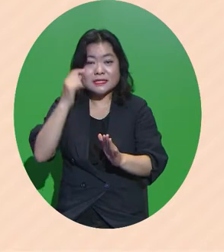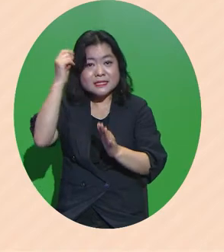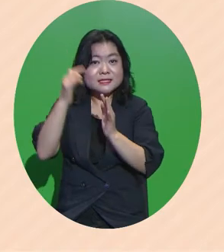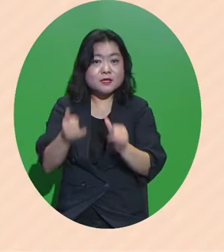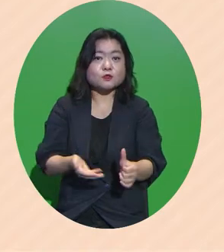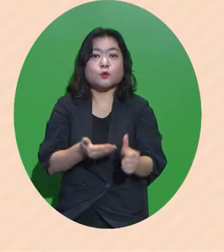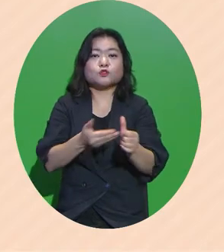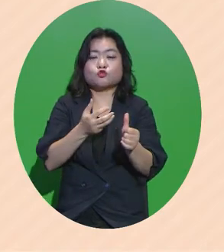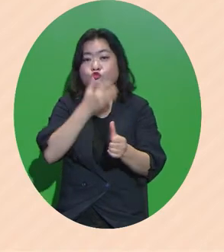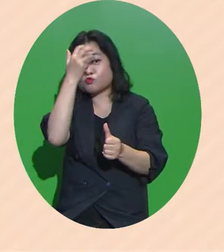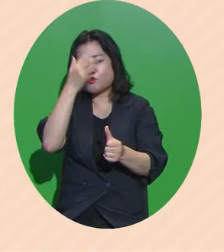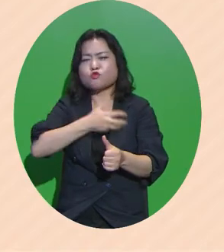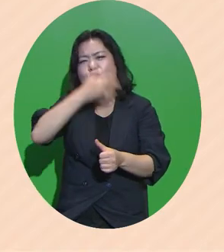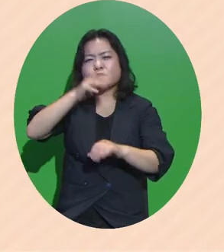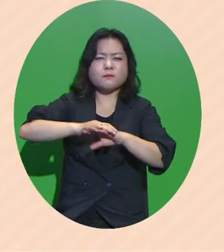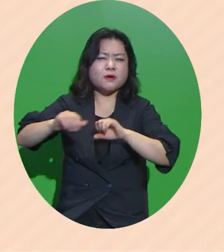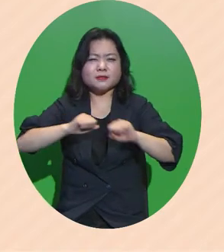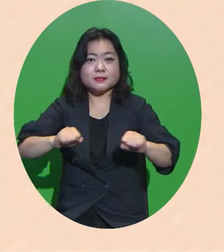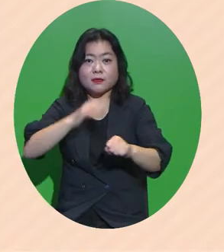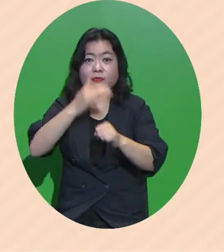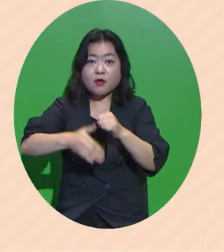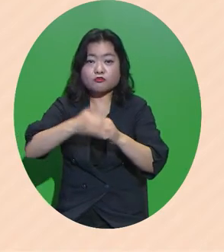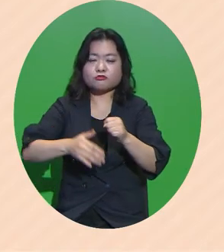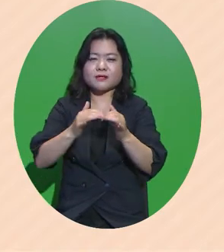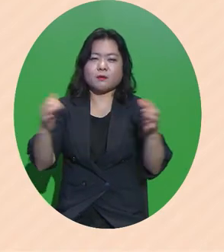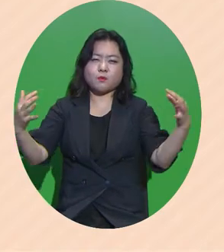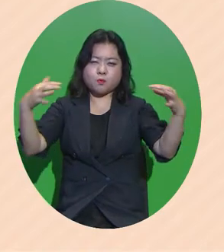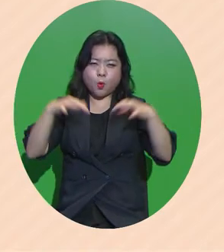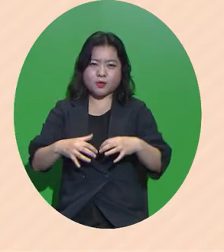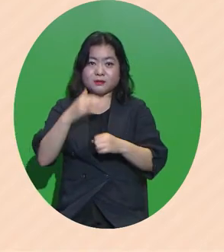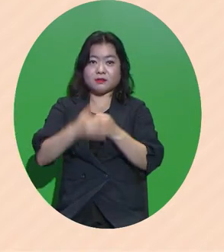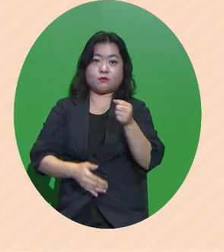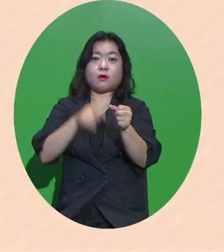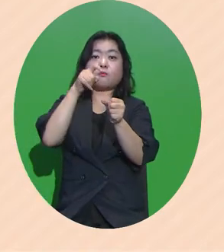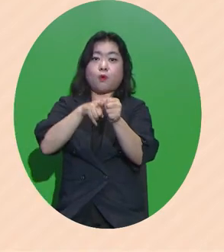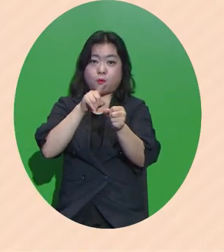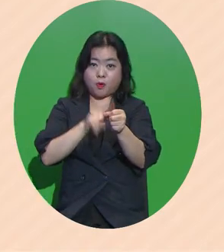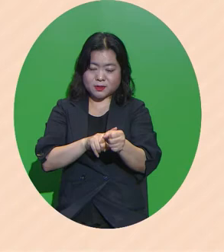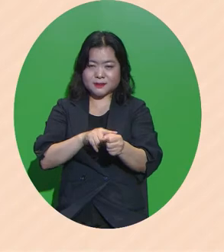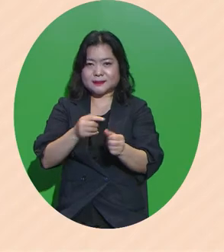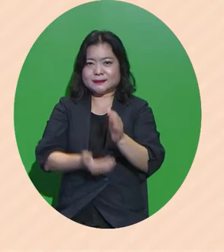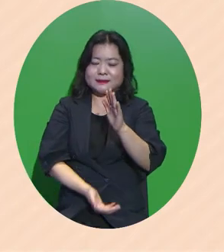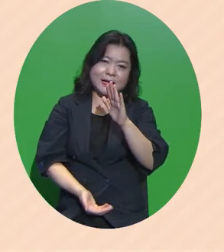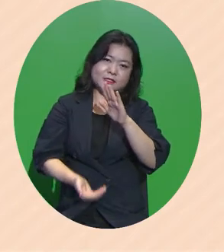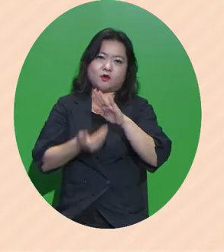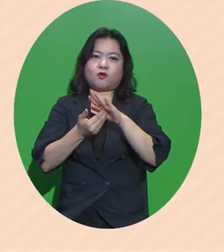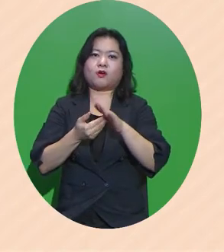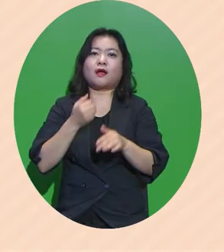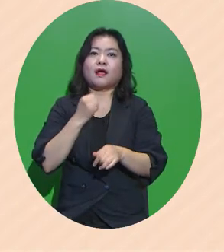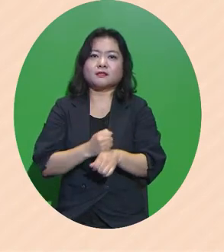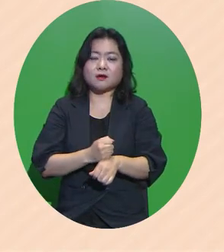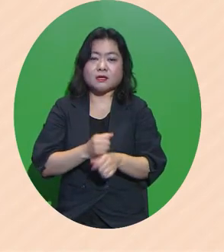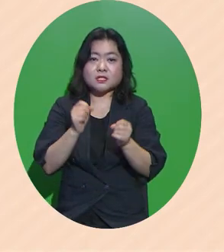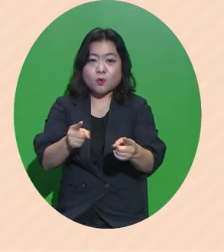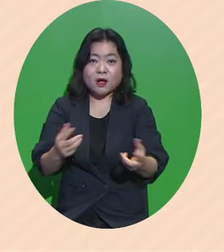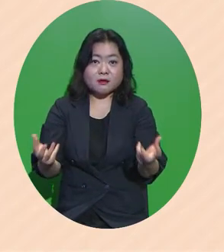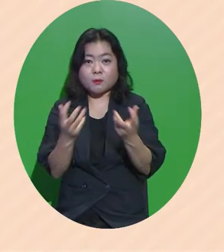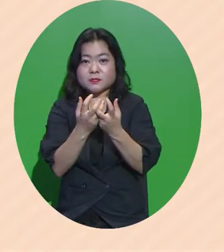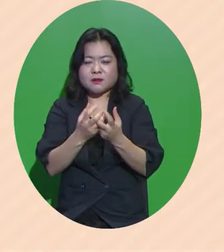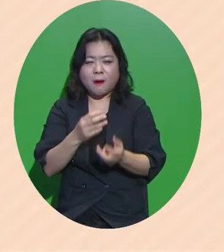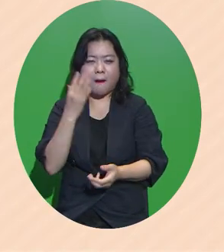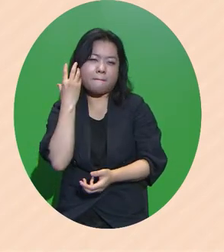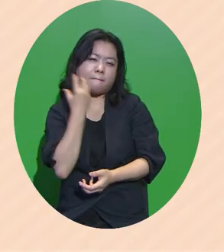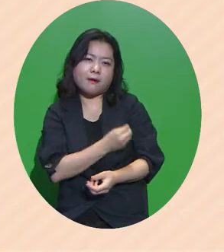대구, 꿈을 펼치는 대구, 사람이 모이는 대구의 목표를 달성해서 기회가 넘치는 매력적인